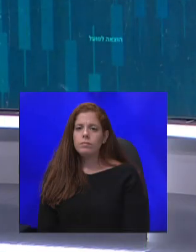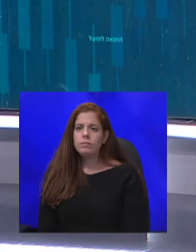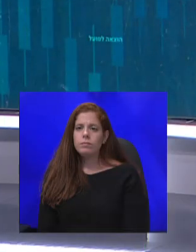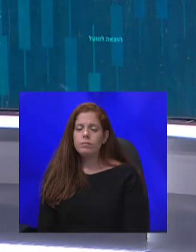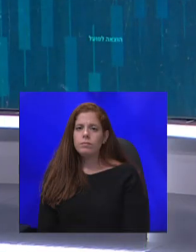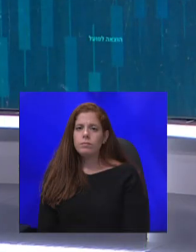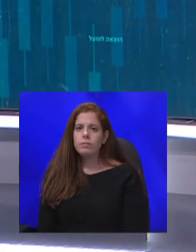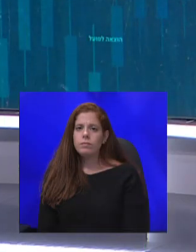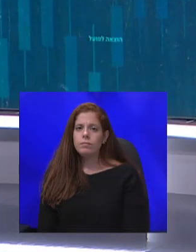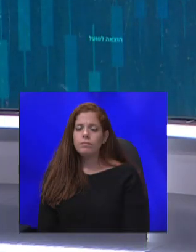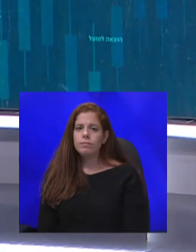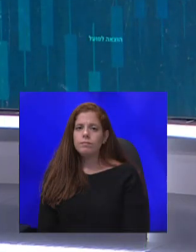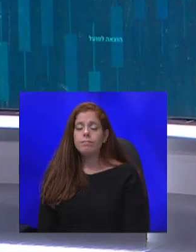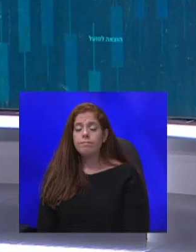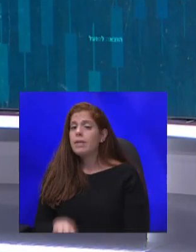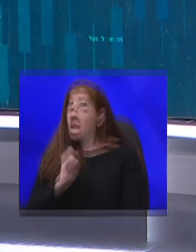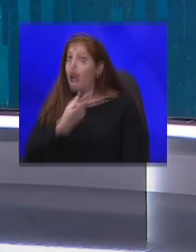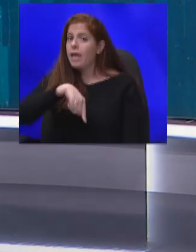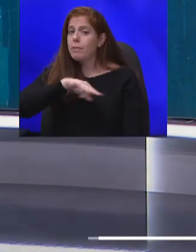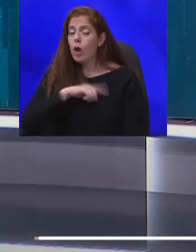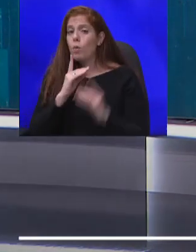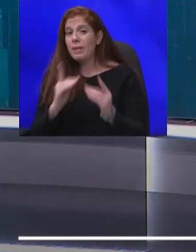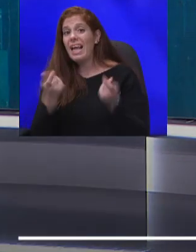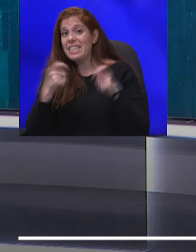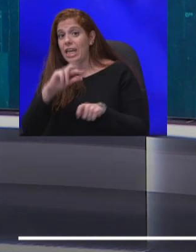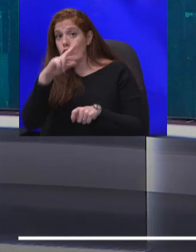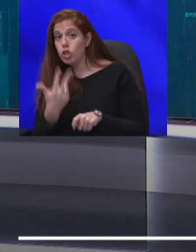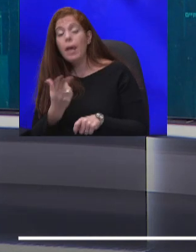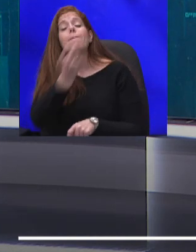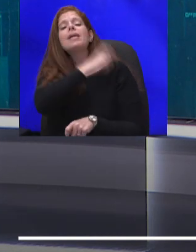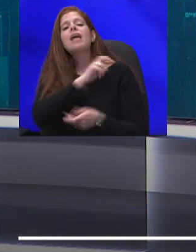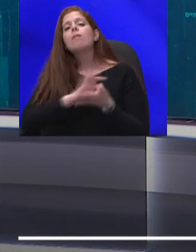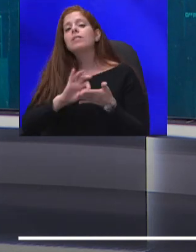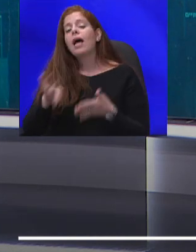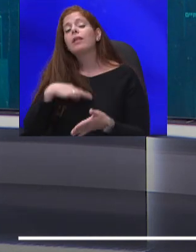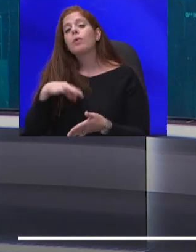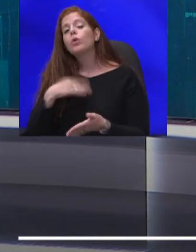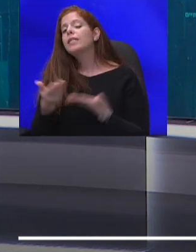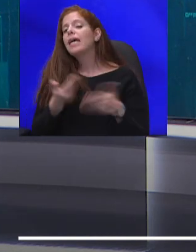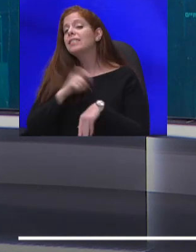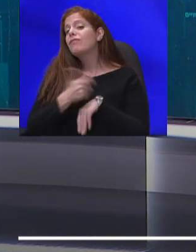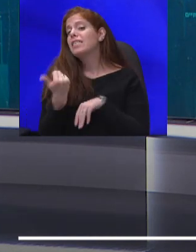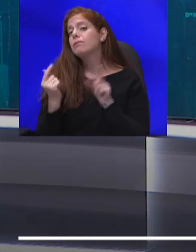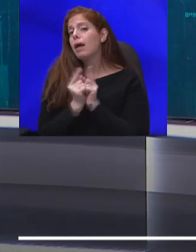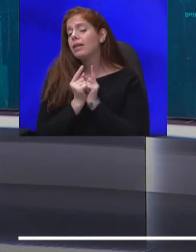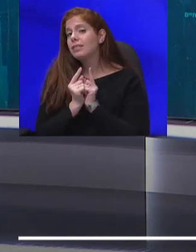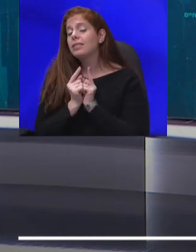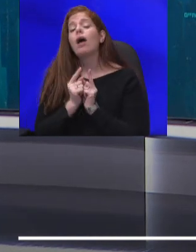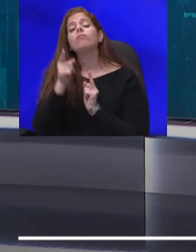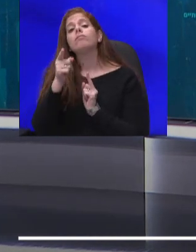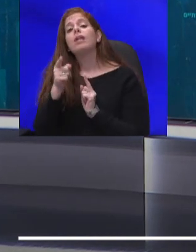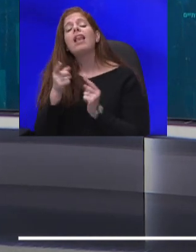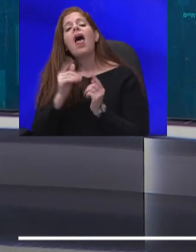האם אנחנו בדרך לסגר שלישי? מנכן משרד אברוי, פרופסור חזי לוי, התייחס לפני זמן קצר בתדרוך לתקשורת, לעלייה בתחלואה וגם